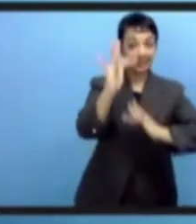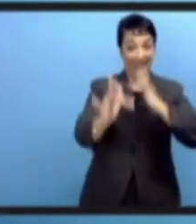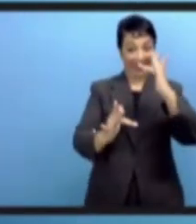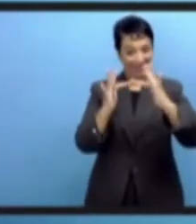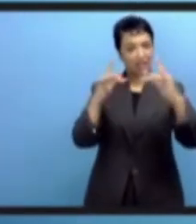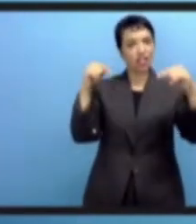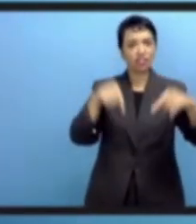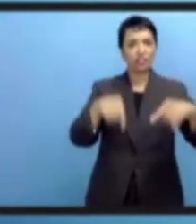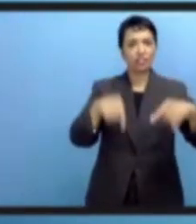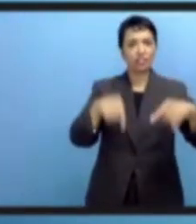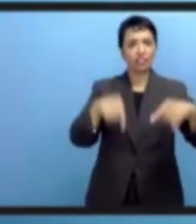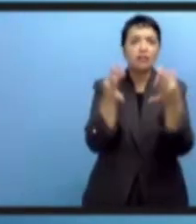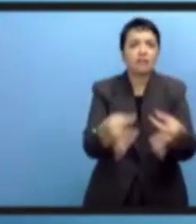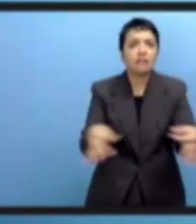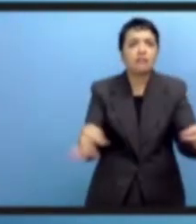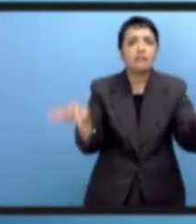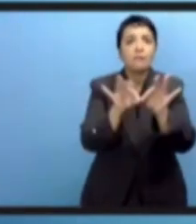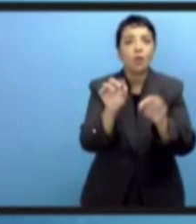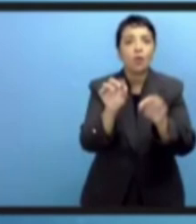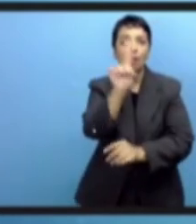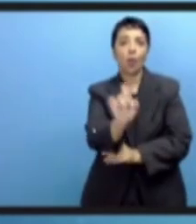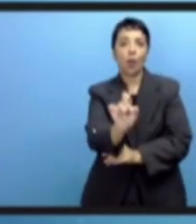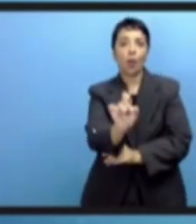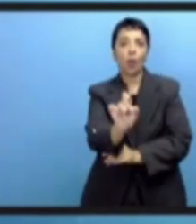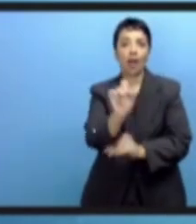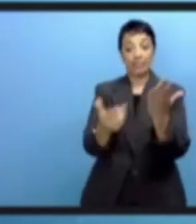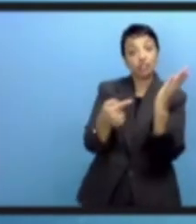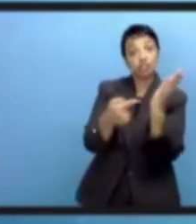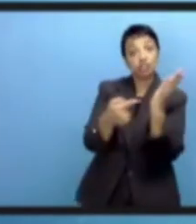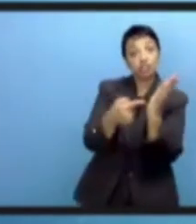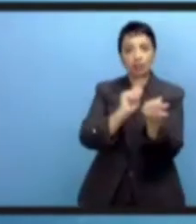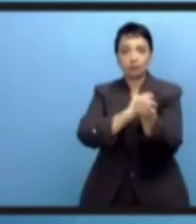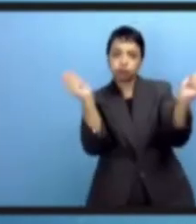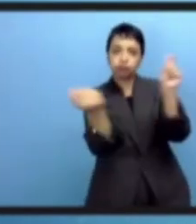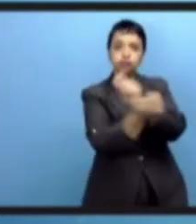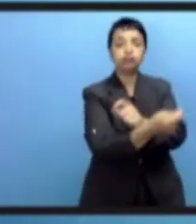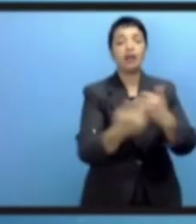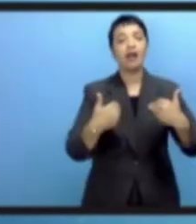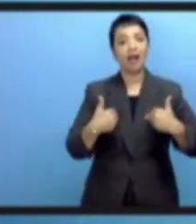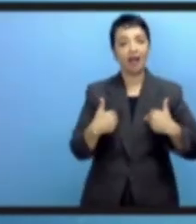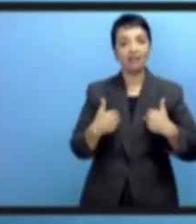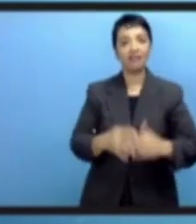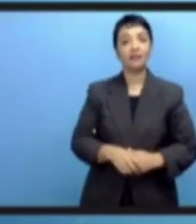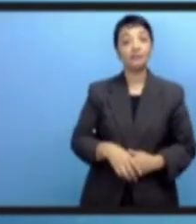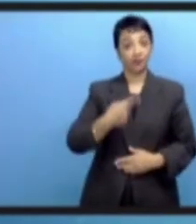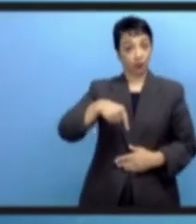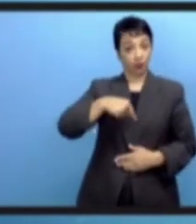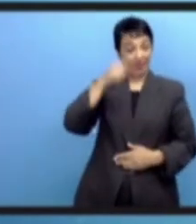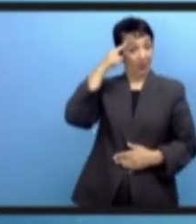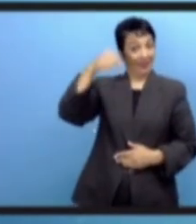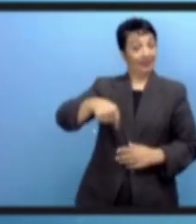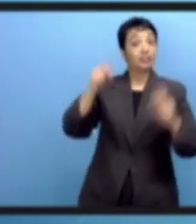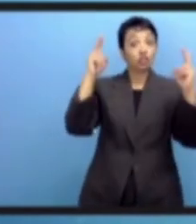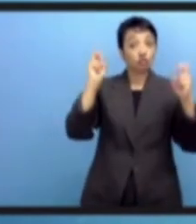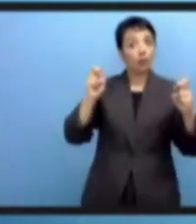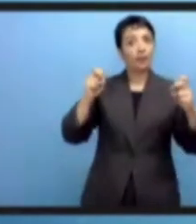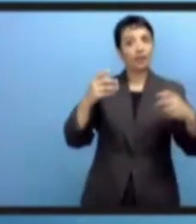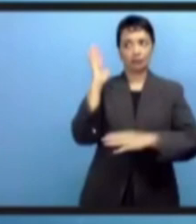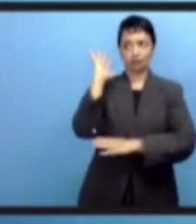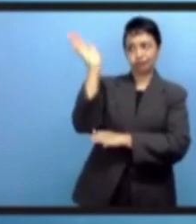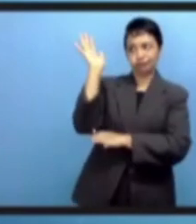соответствует с английскими словами. Мы понимаем, что интернет и цифровые